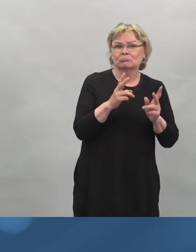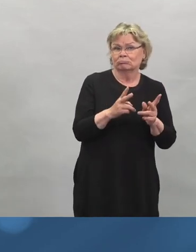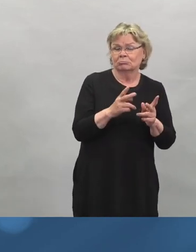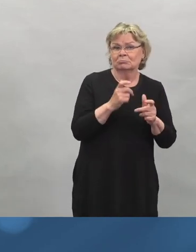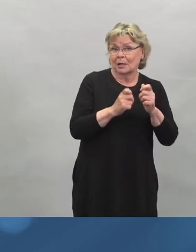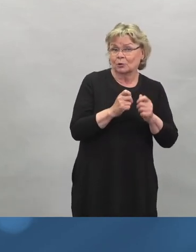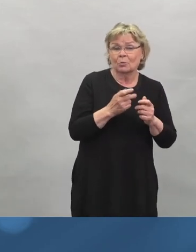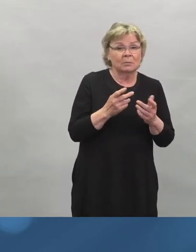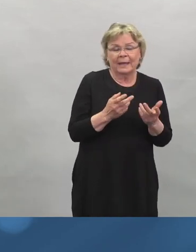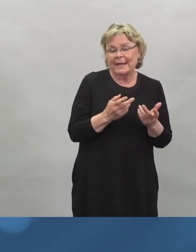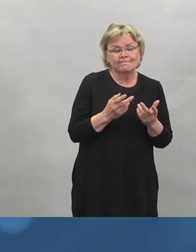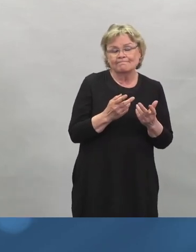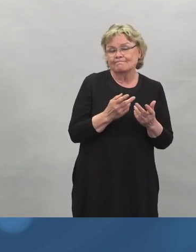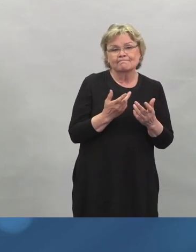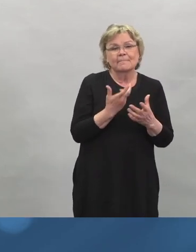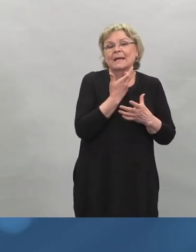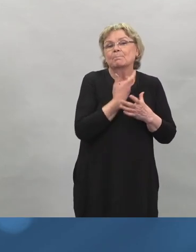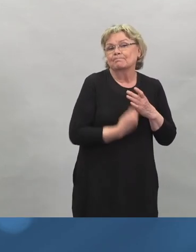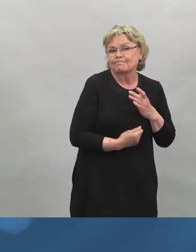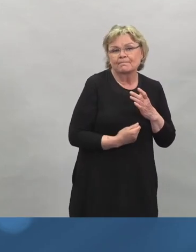tapahtuisi. Hyvä.